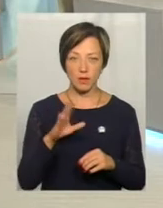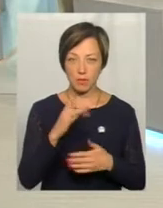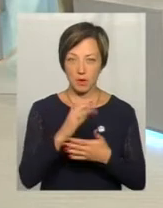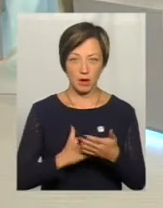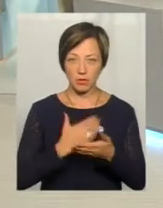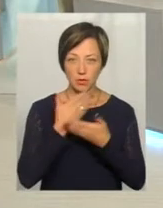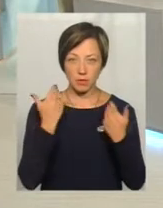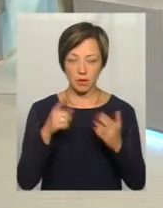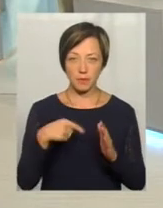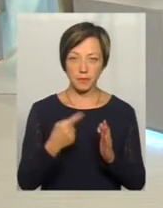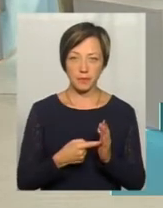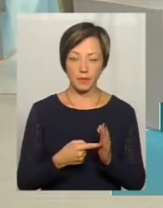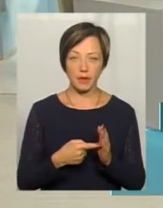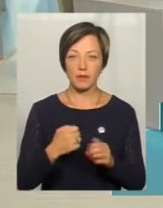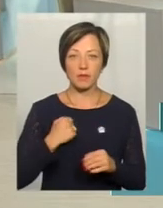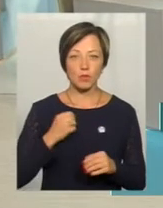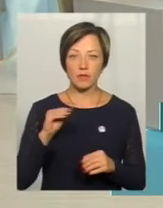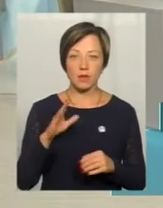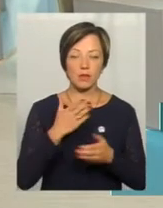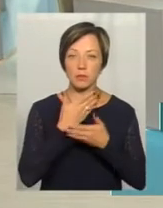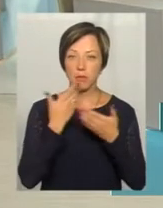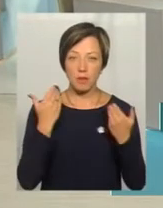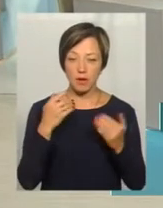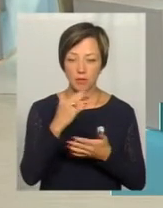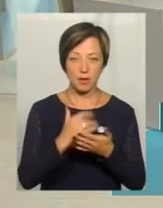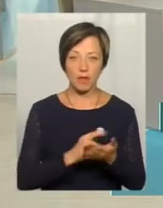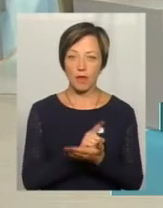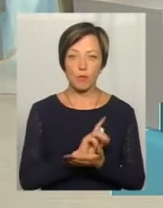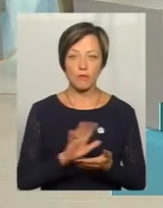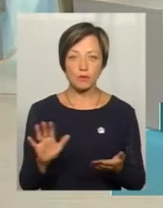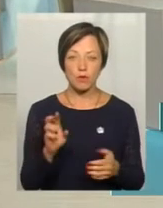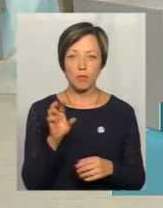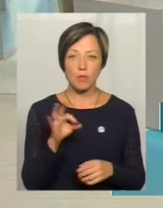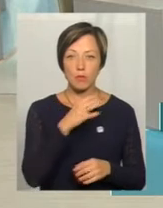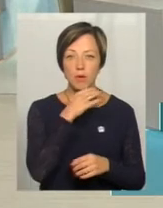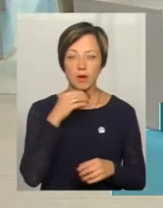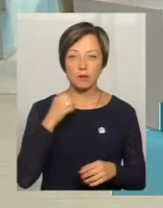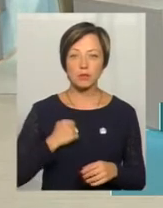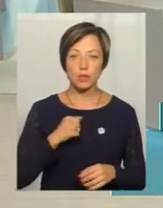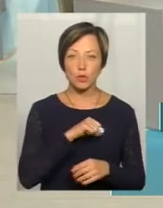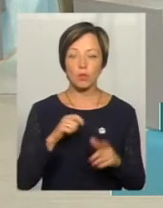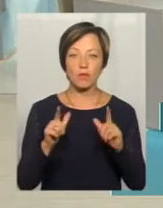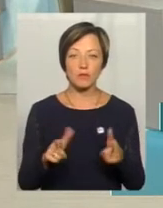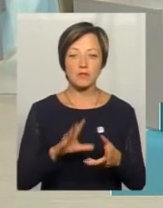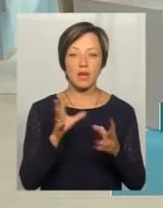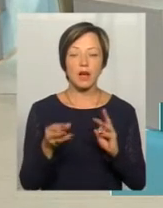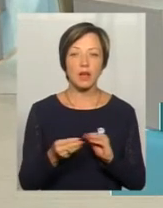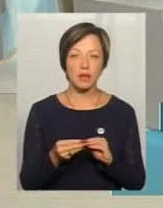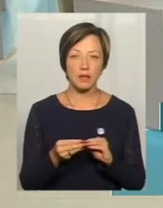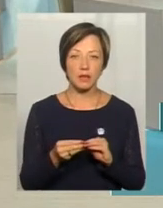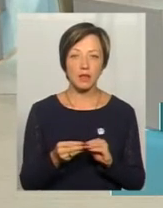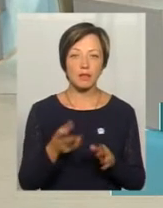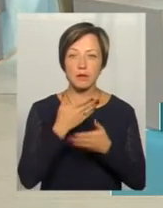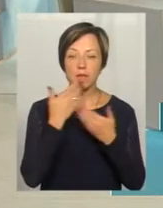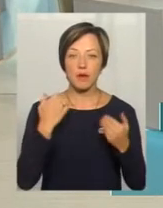цьому переліку немає? В переліку військового квитка немає і не обов'язково, тому що багато бійців-добровольців взагалі не